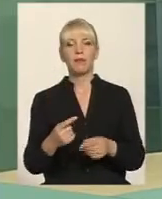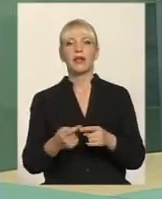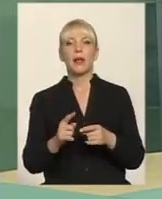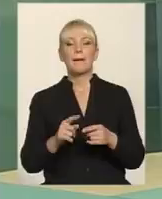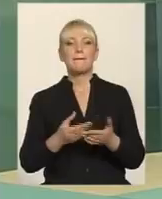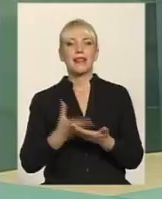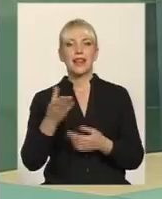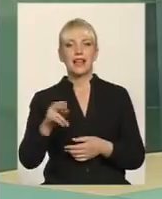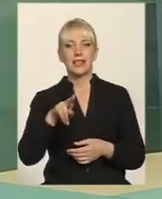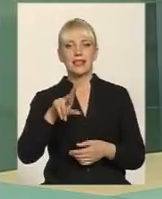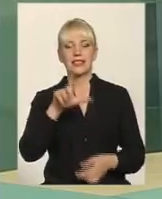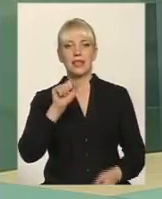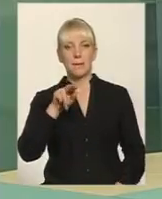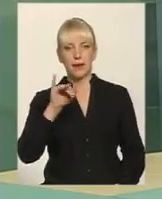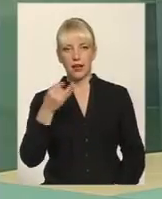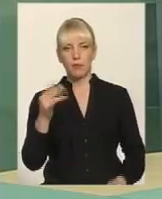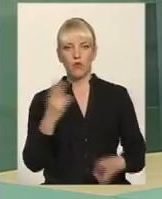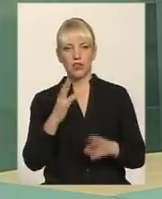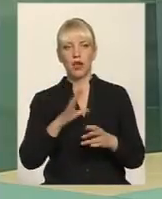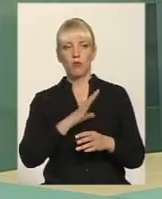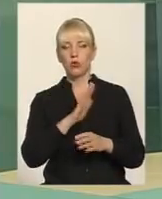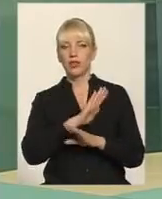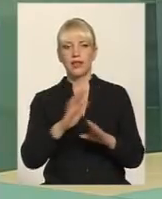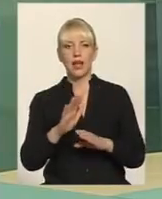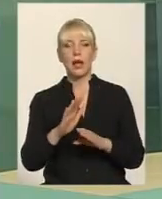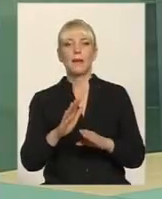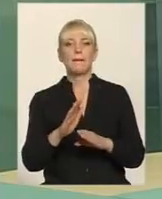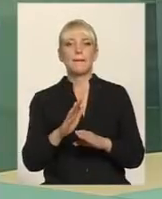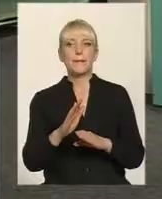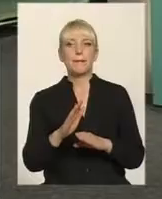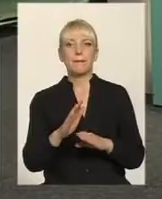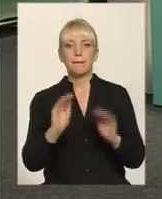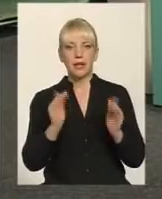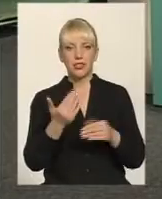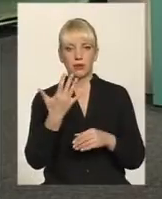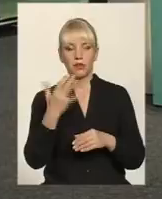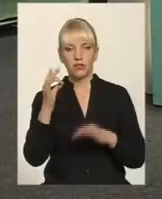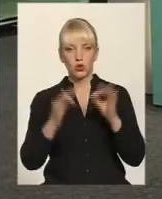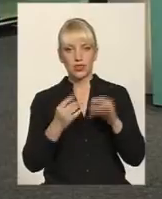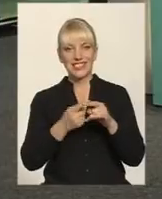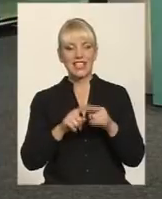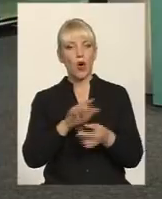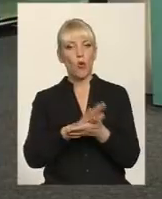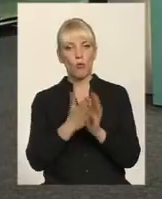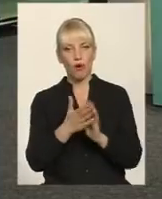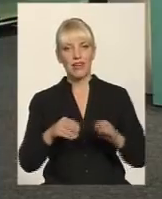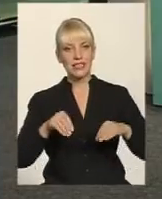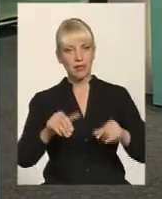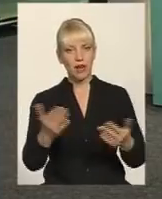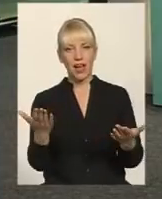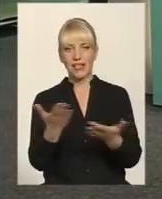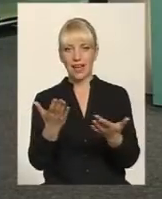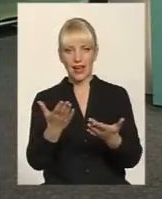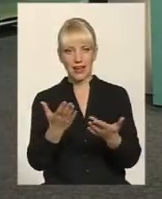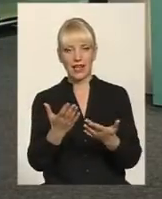має бути не менше 5%. Це умова. Тому що земля, яка належить людям, і не може